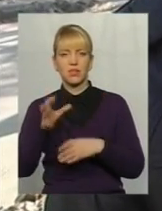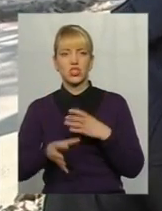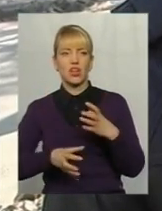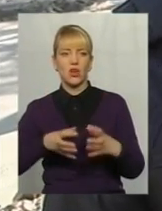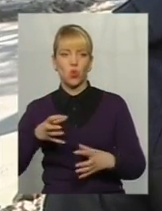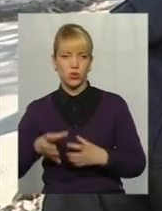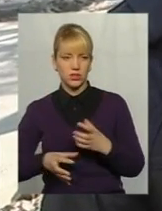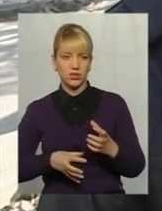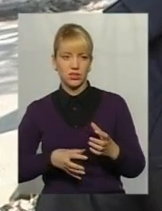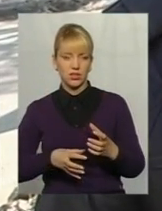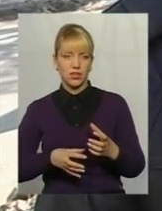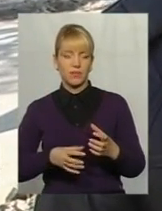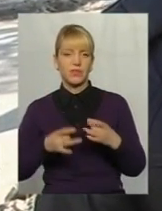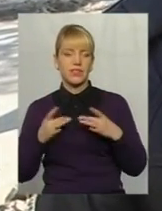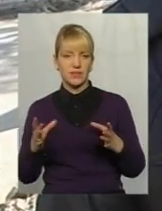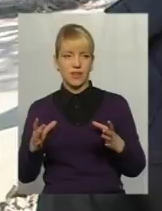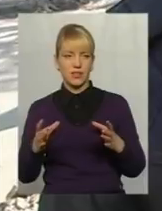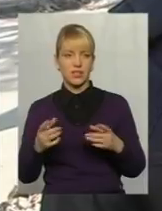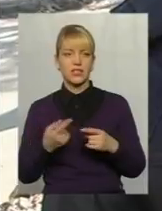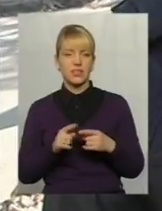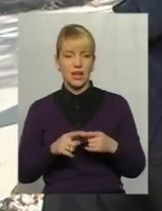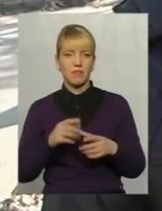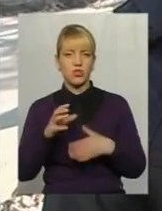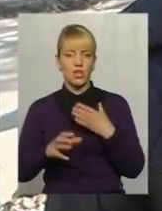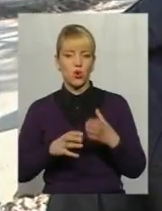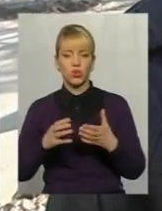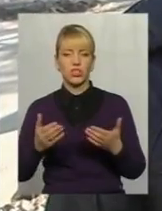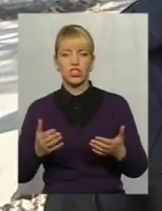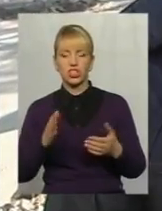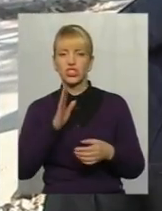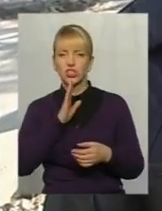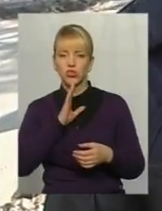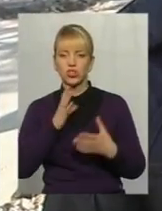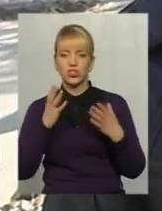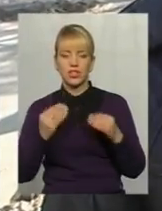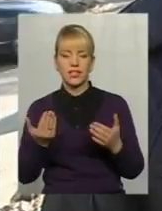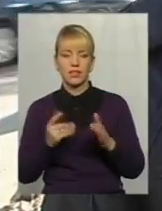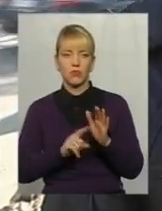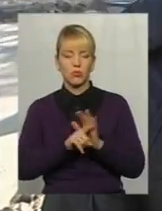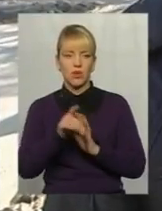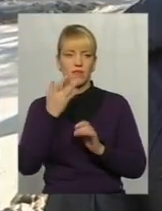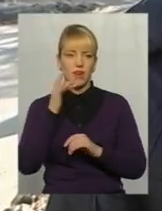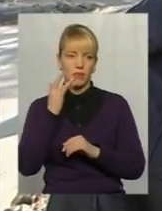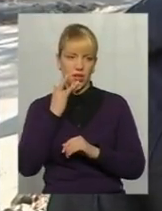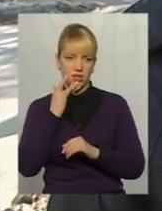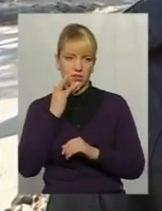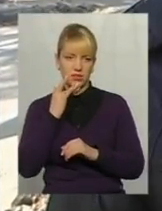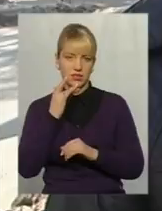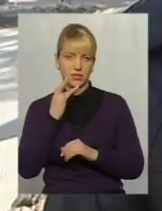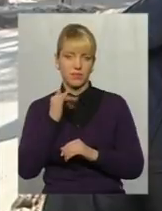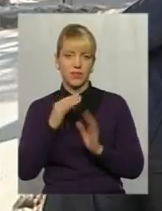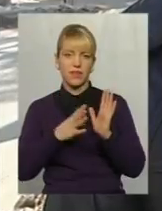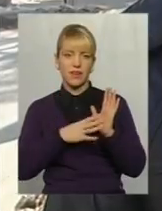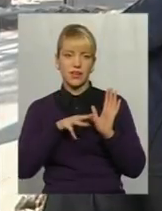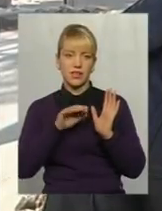свято, міжнародний жіночий день, який був започаткований в США. 9